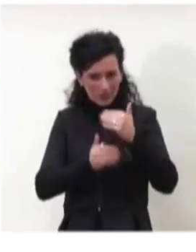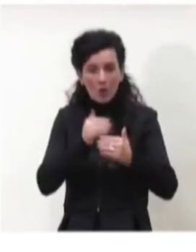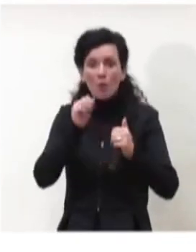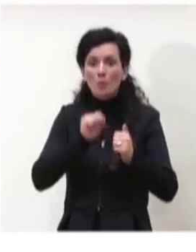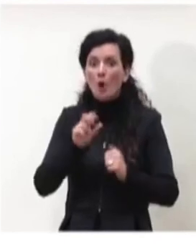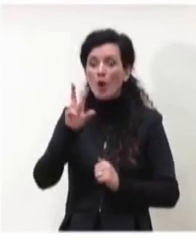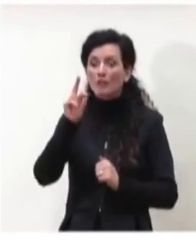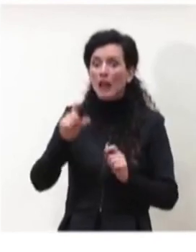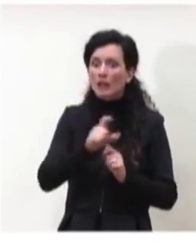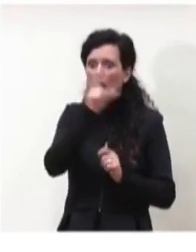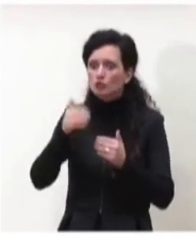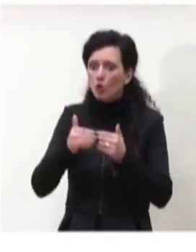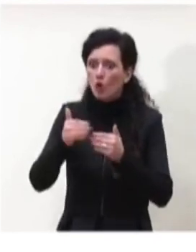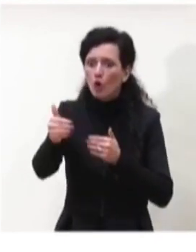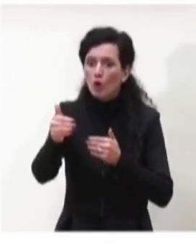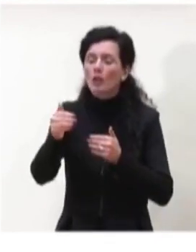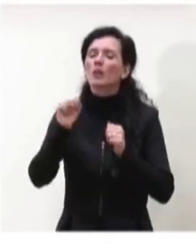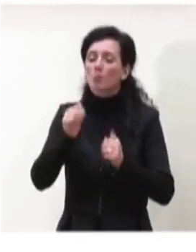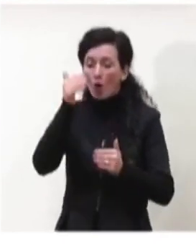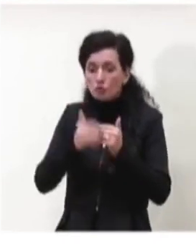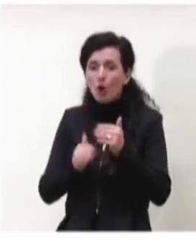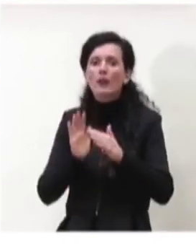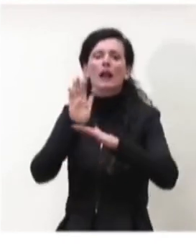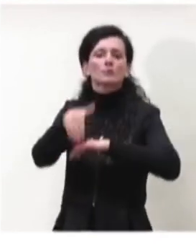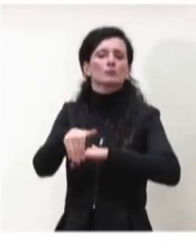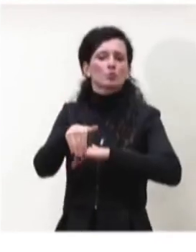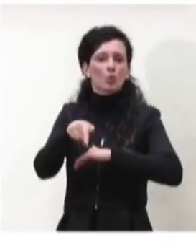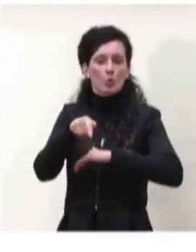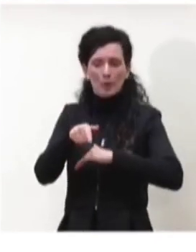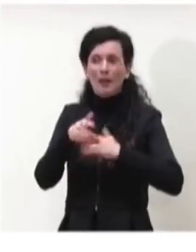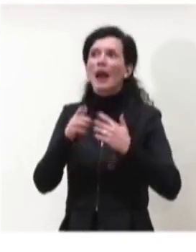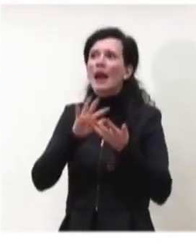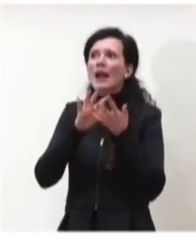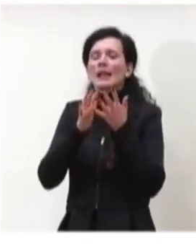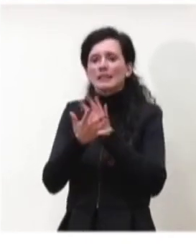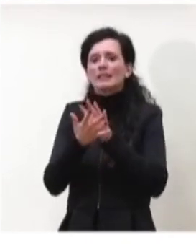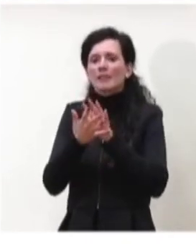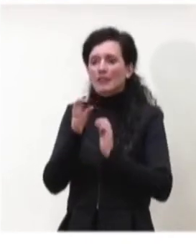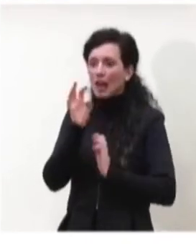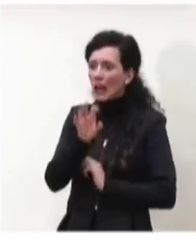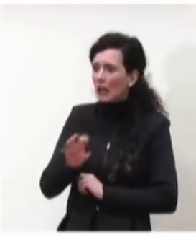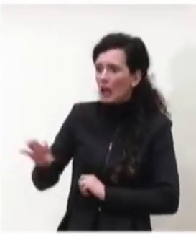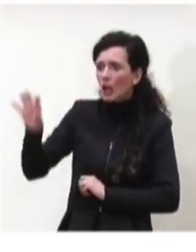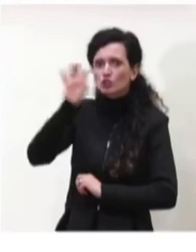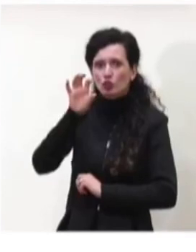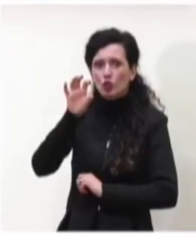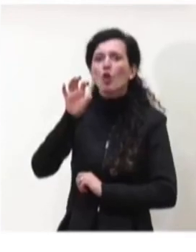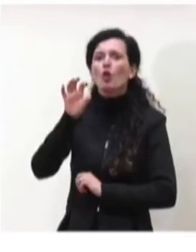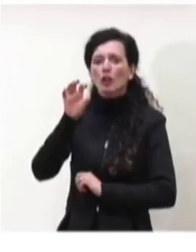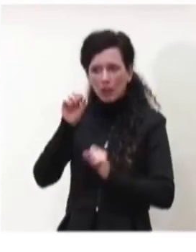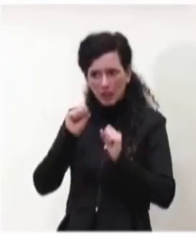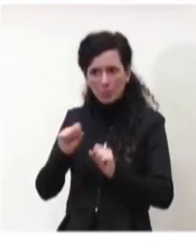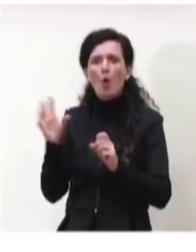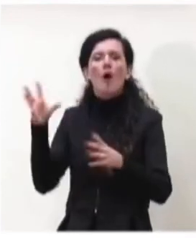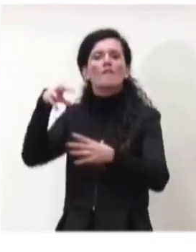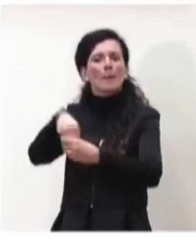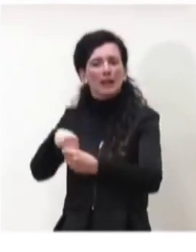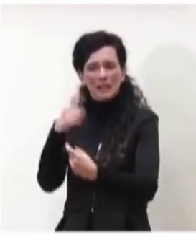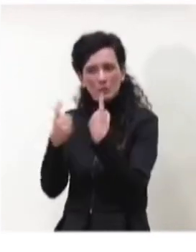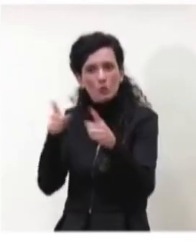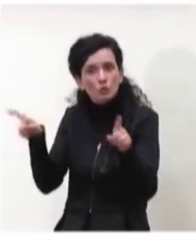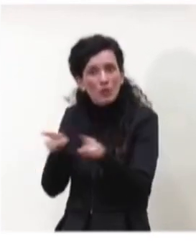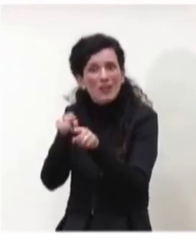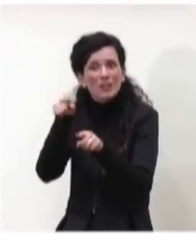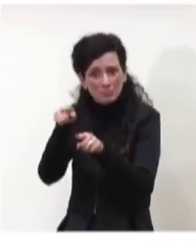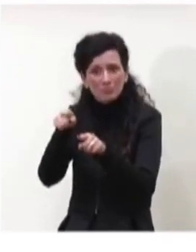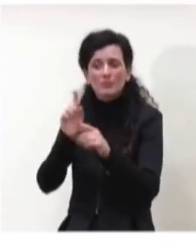giorni e vedete che è un quadro che vede coinvolte più regioni rispetto al quadro precedente ed è coerente con